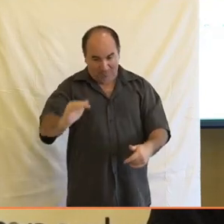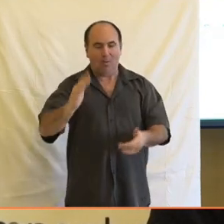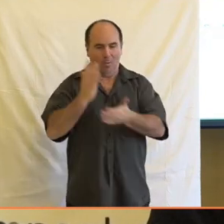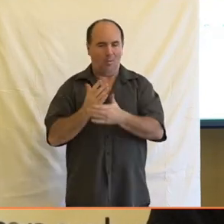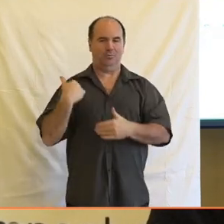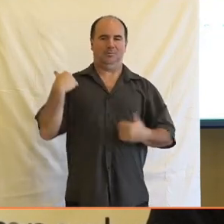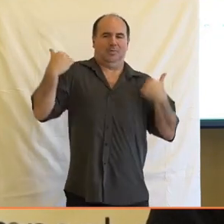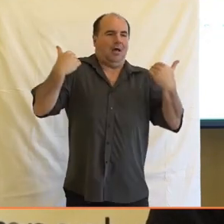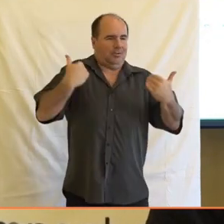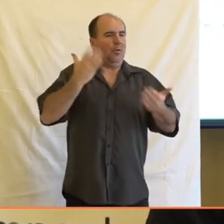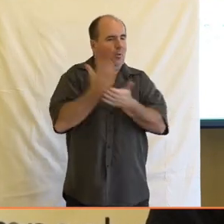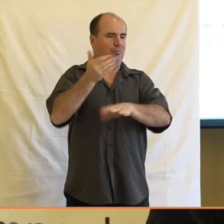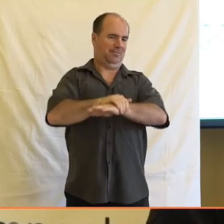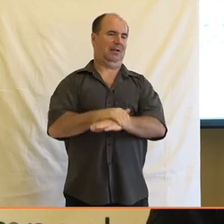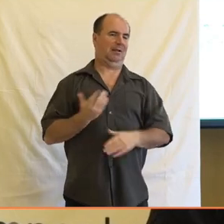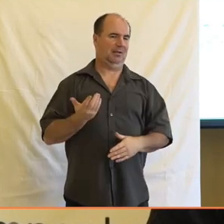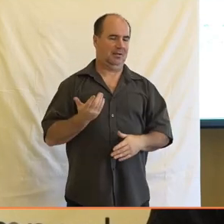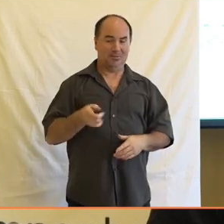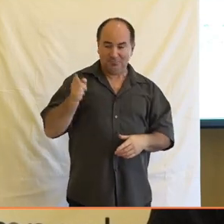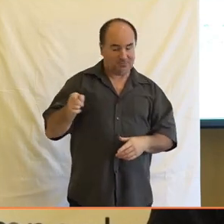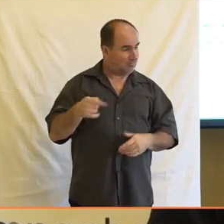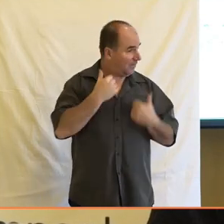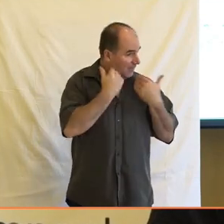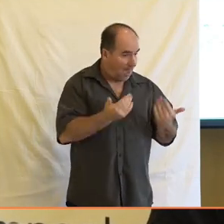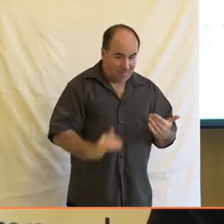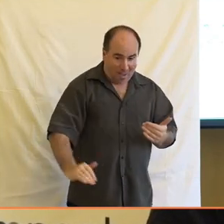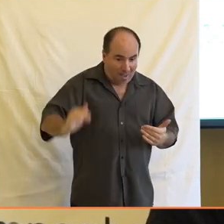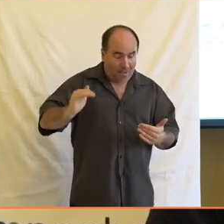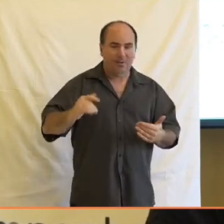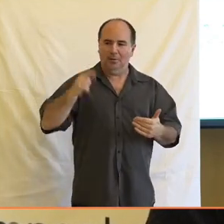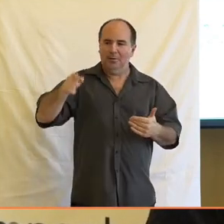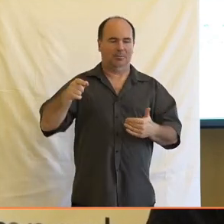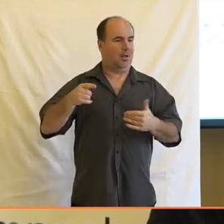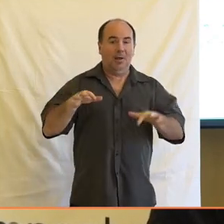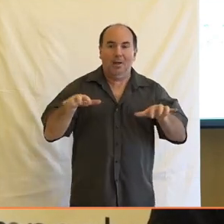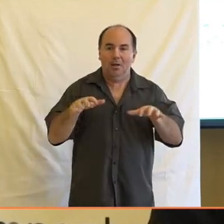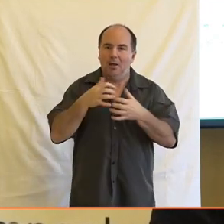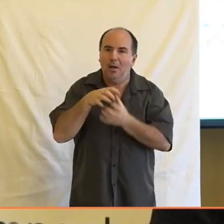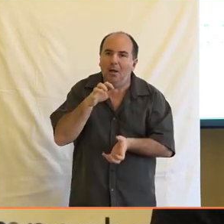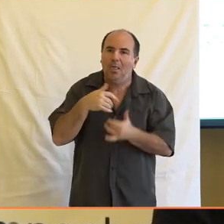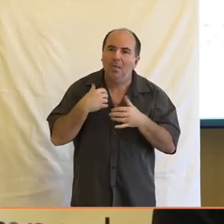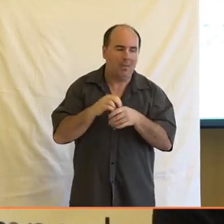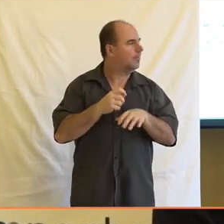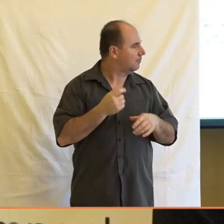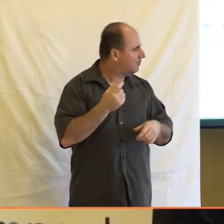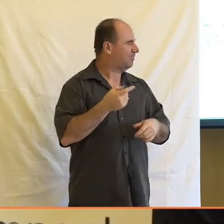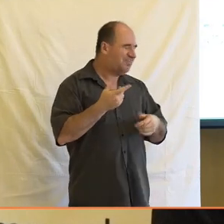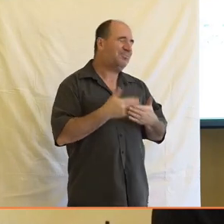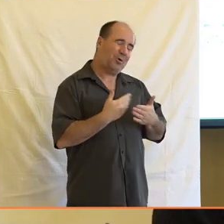abych si od toho odpočnul a nějakým způsobem vyvážel to, že jsem 8 hodin momentálně dělal něco, co zatěžuje jednostraně